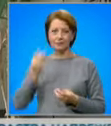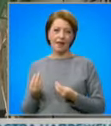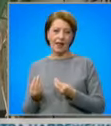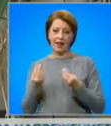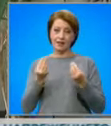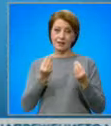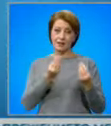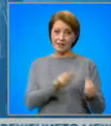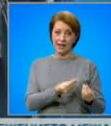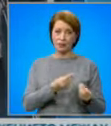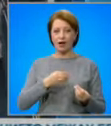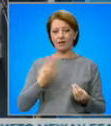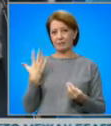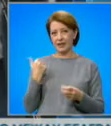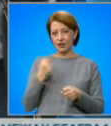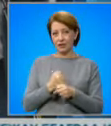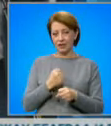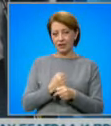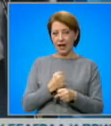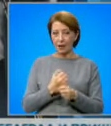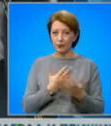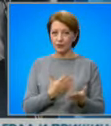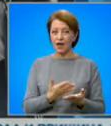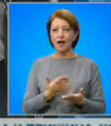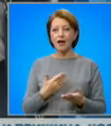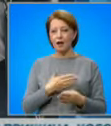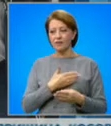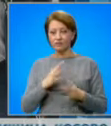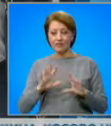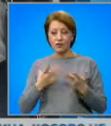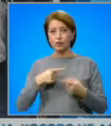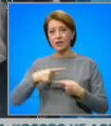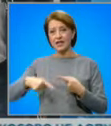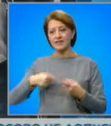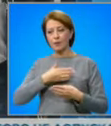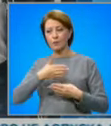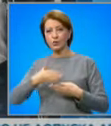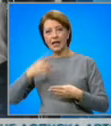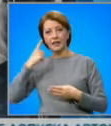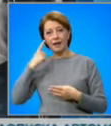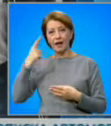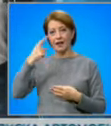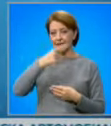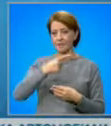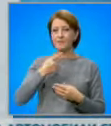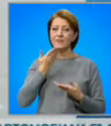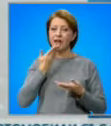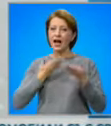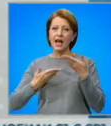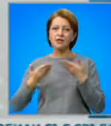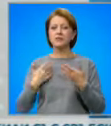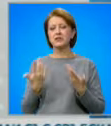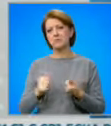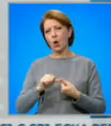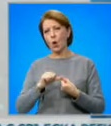сдадаха поста. Всичко се разви последните дни, финализарахме реално вчера. Разговорите бяха може би най-лесните